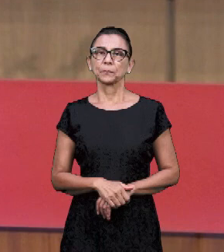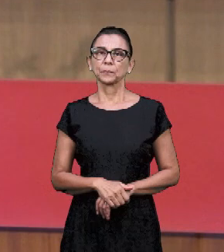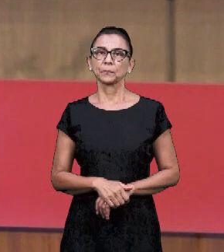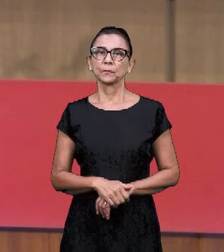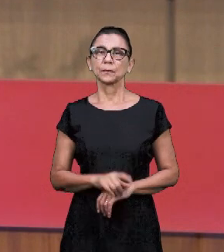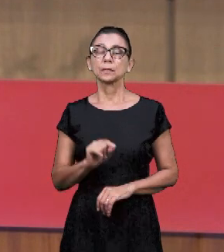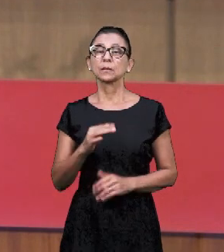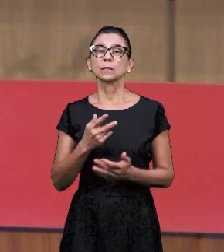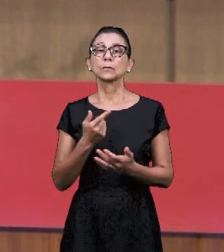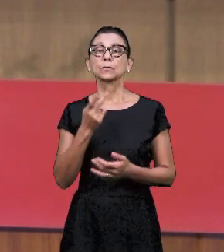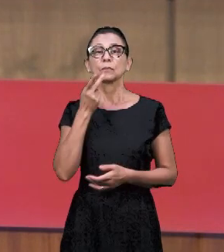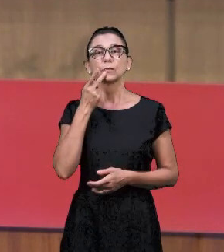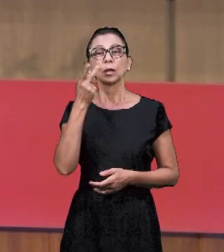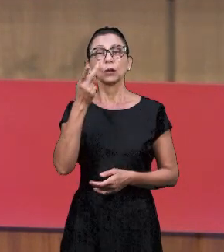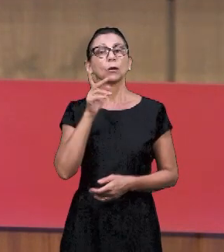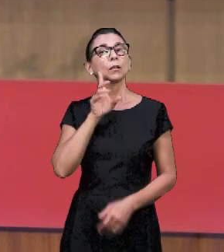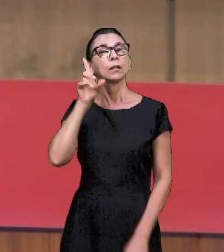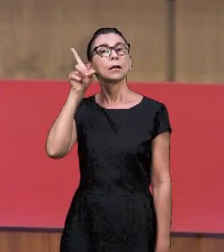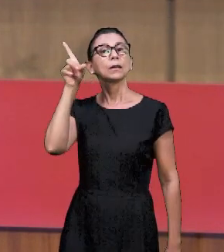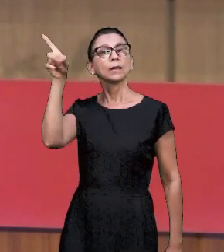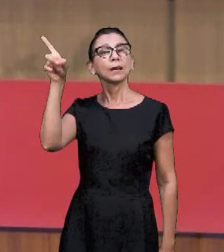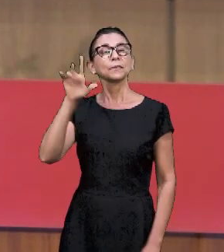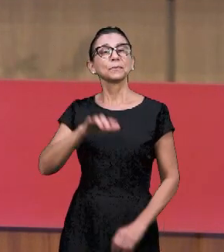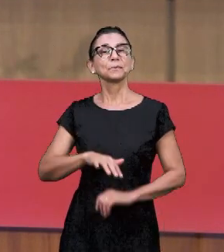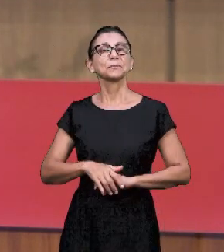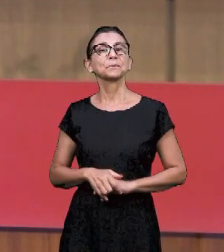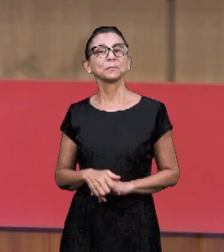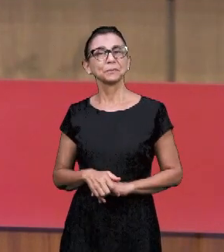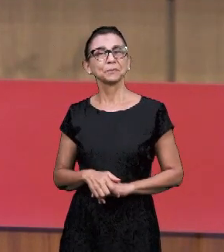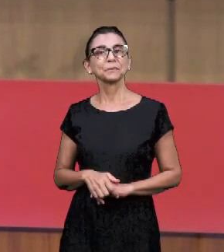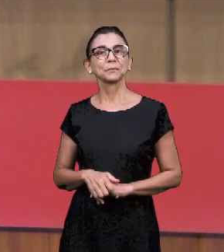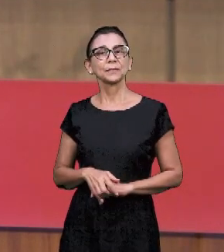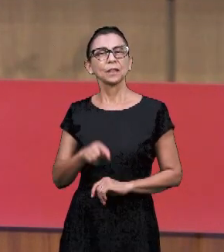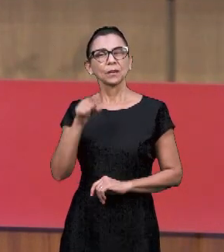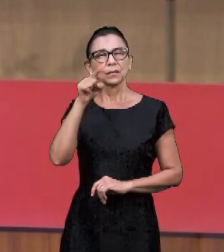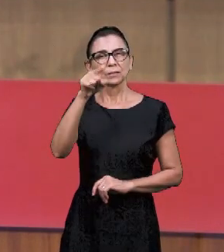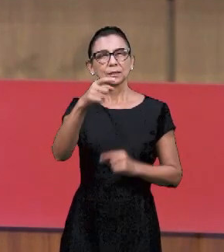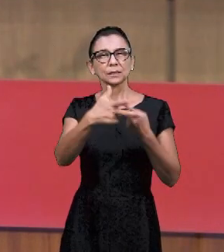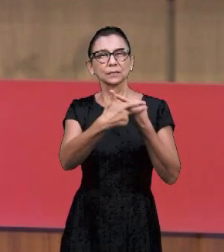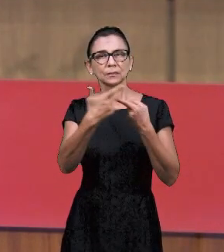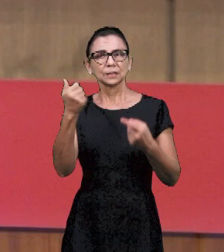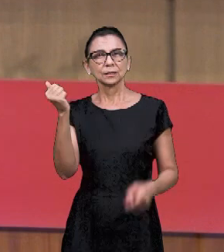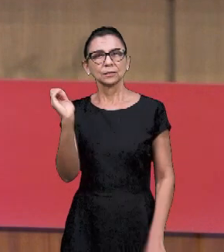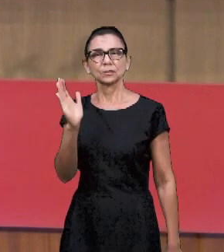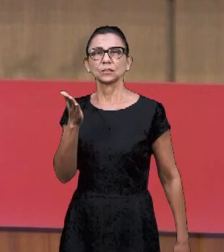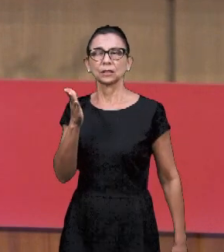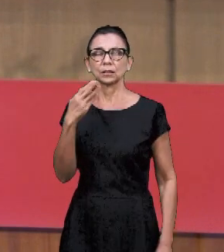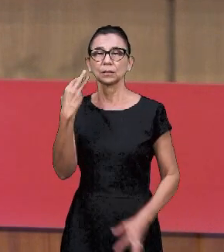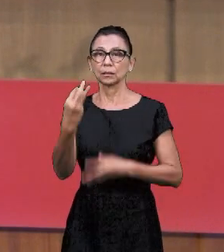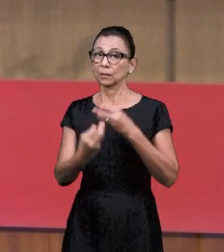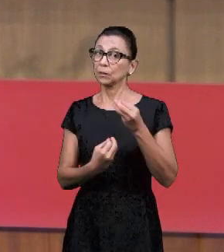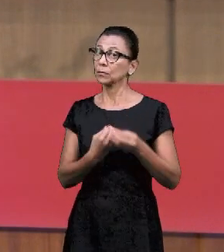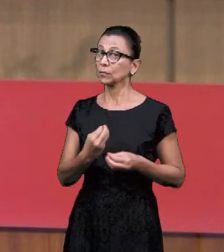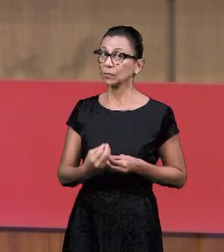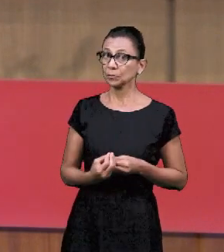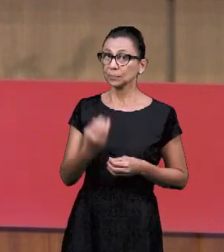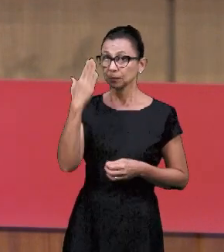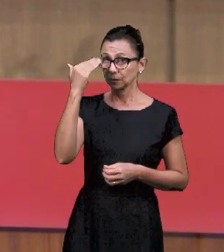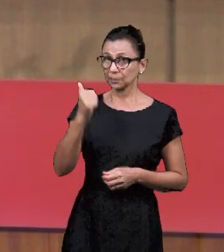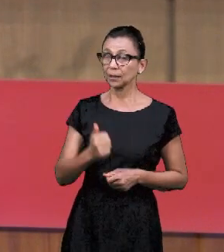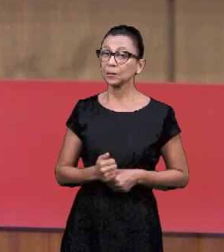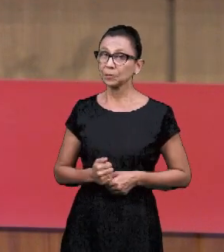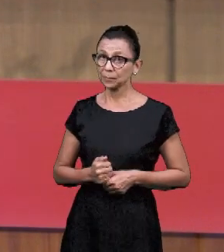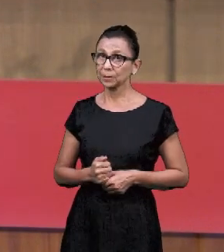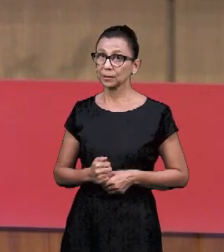Или сёстры. Он видел вас уже. И знаете, что он сказал? Что ему было сказано? И они победили. Вы,